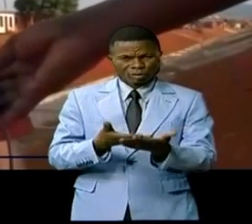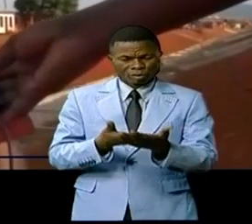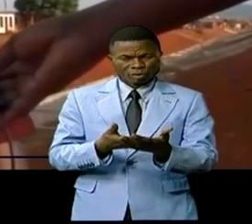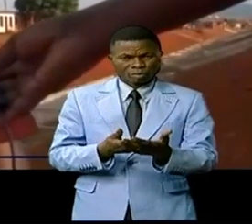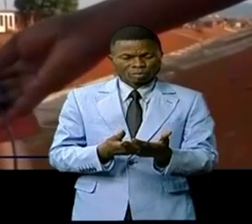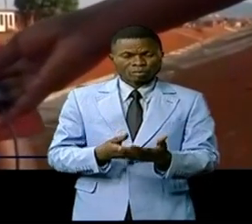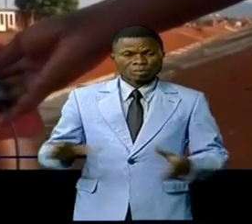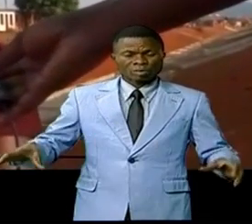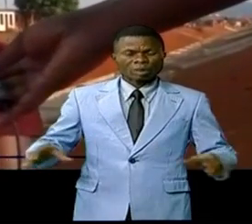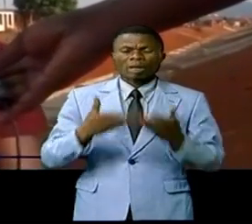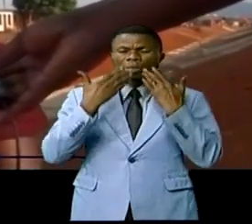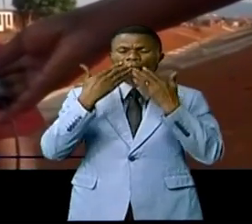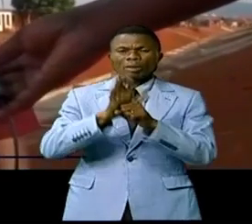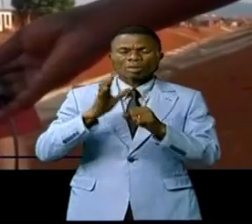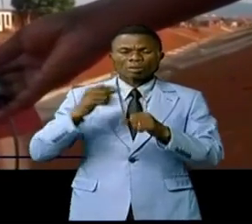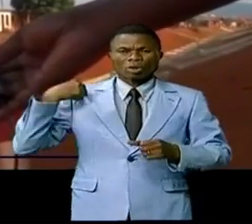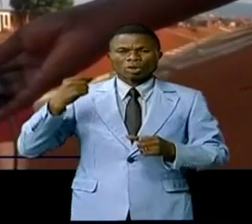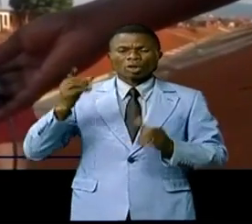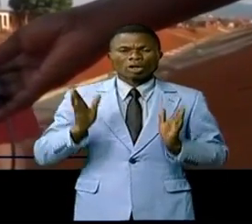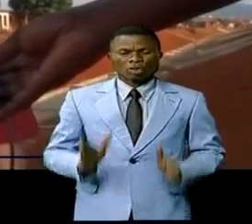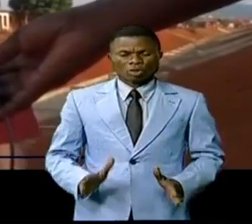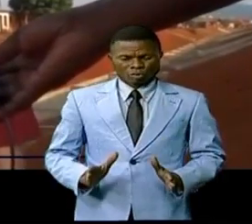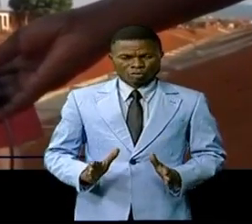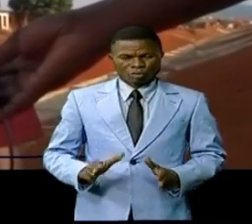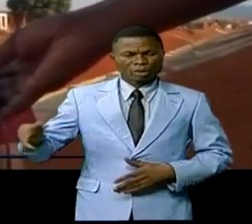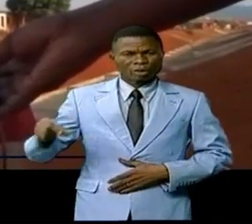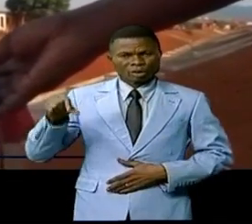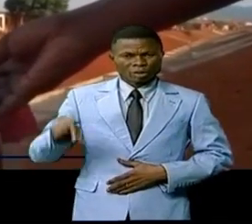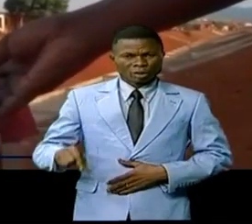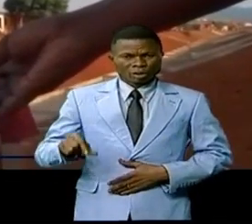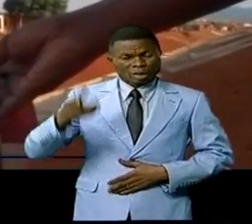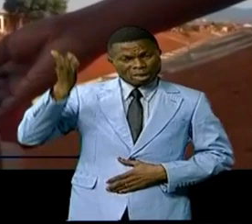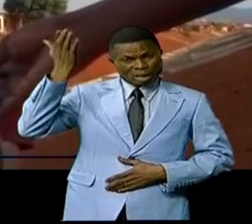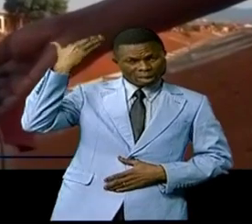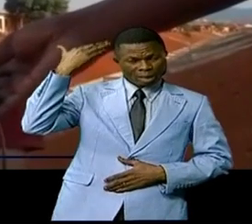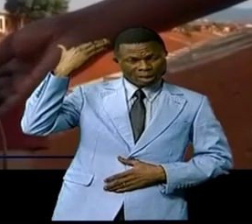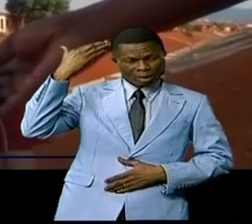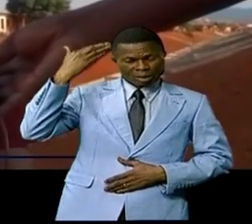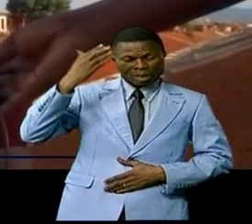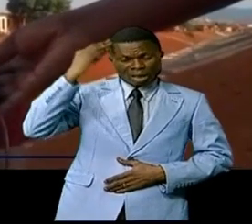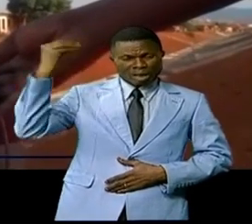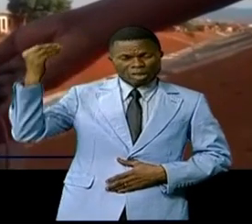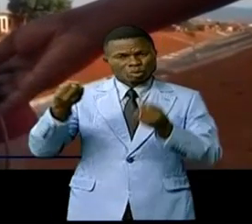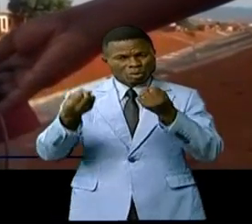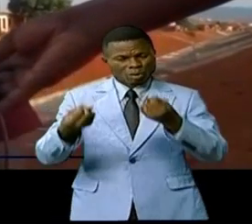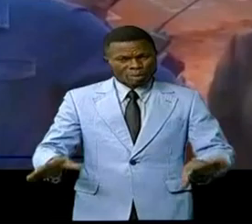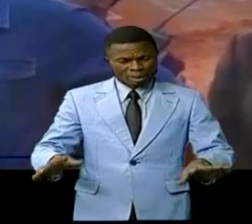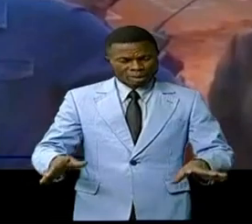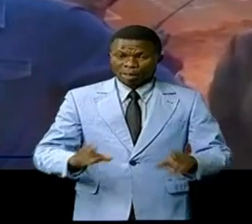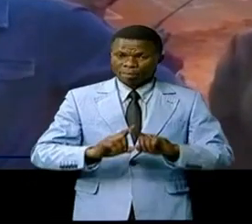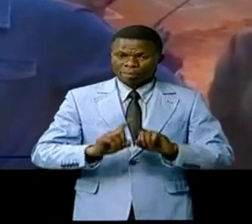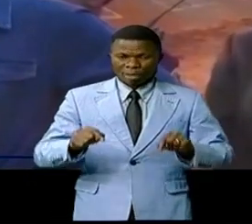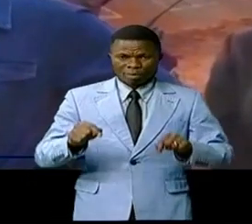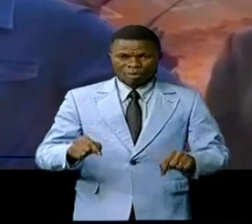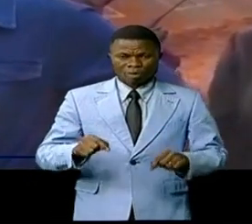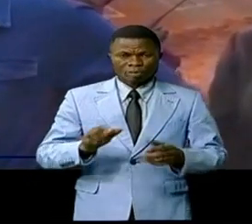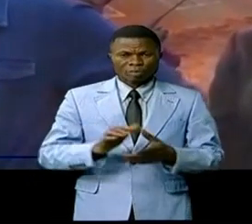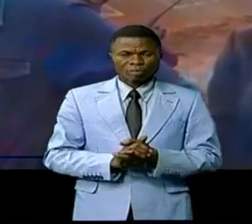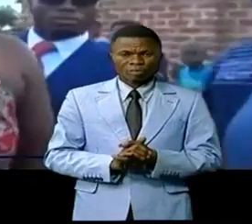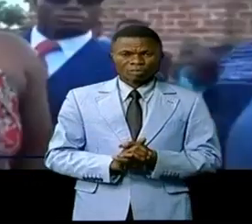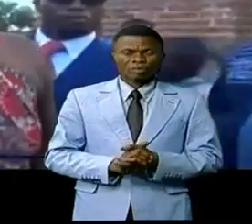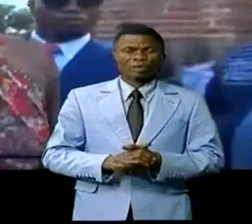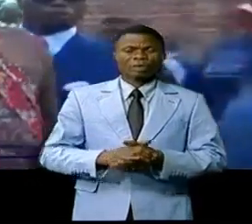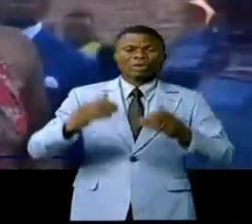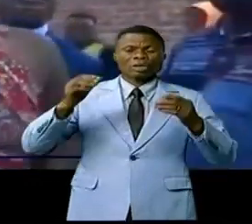Nous remercions le gouverneur pour son acte, car nous étions vraiment désespérés. Pour le patron des infrastructures d